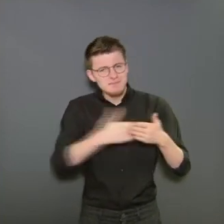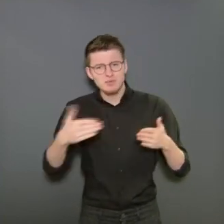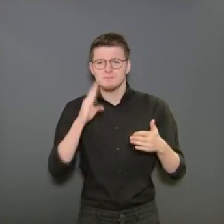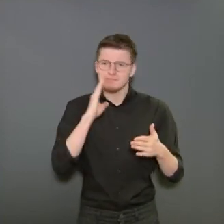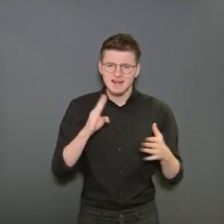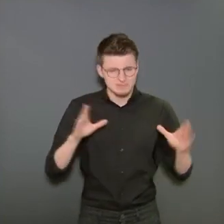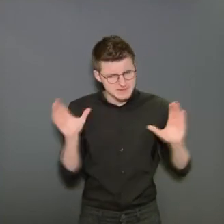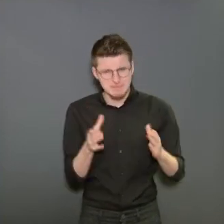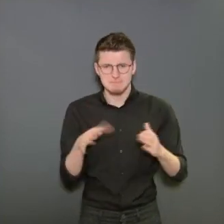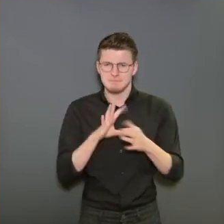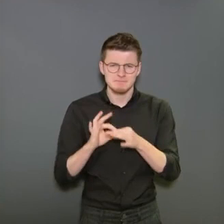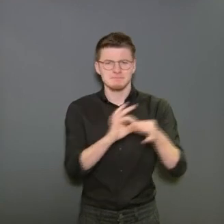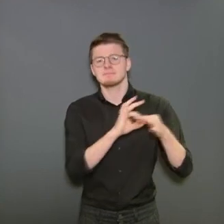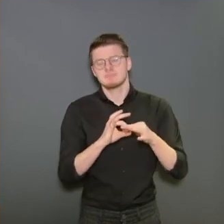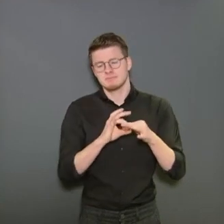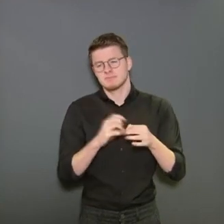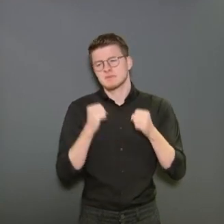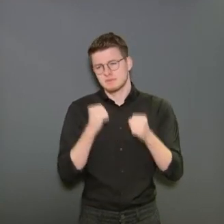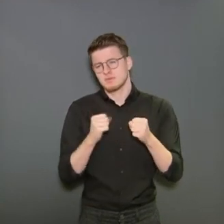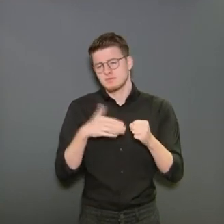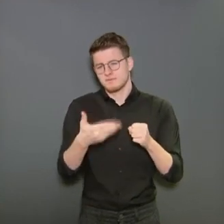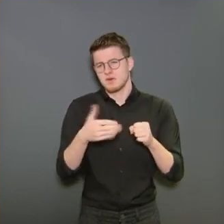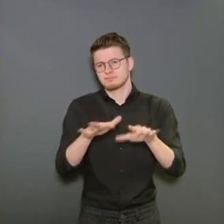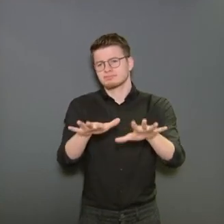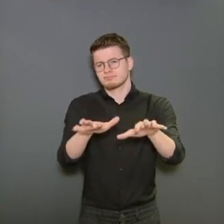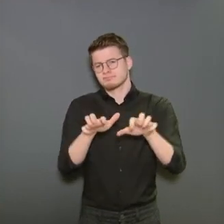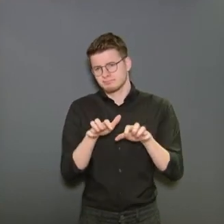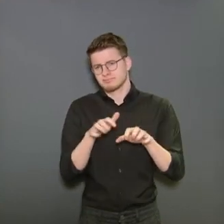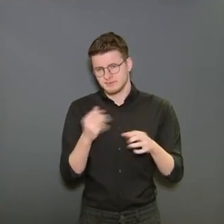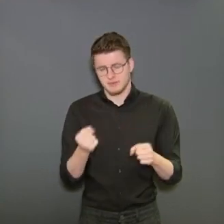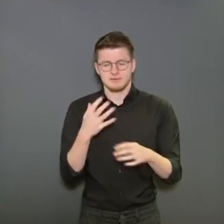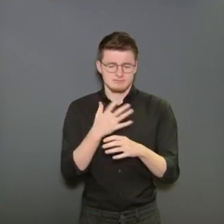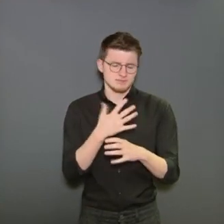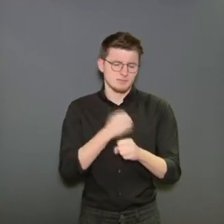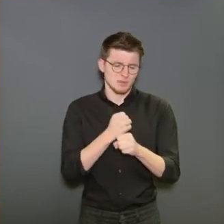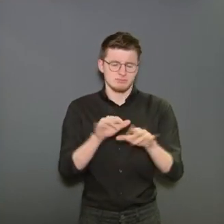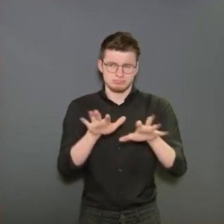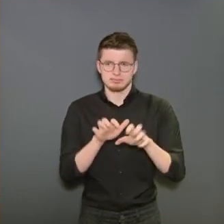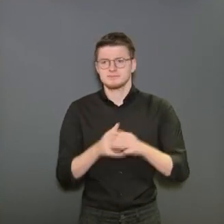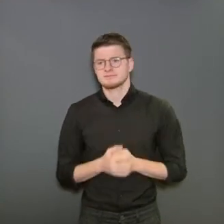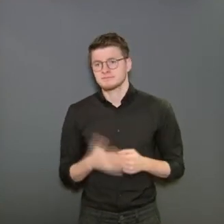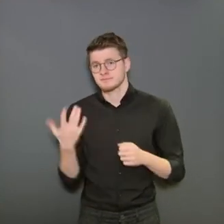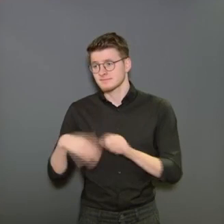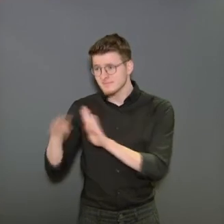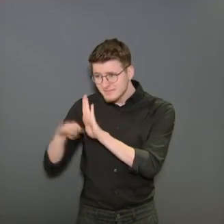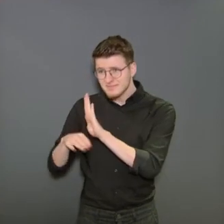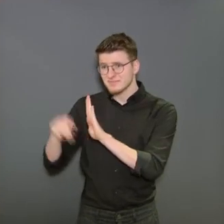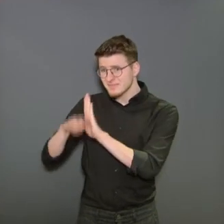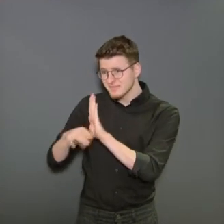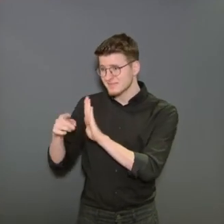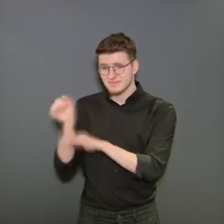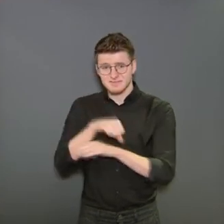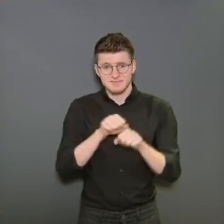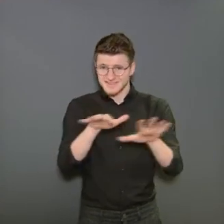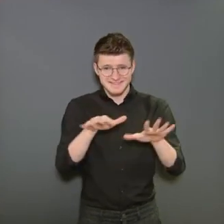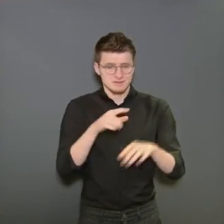grande équipe d'11 millions de Belges. Et c'est ainsi que nous pourrons vaincre le virus. Ce ne sont pas